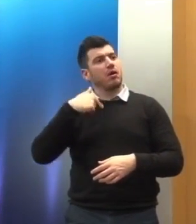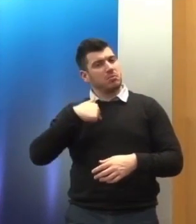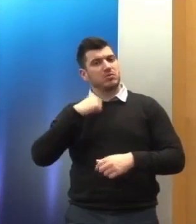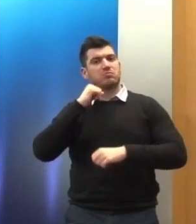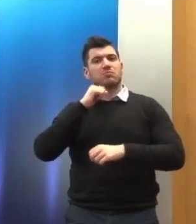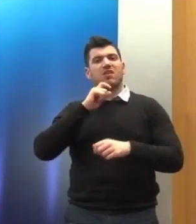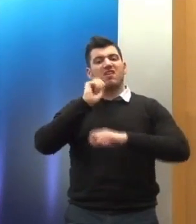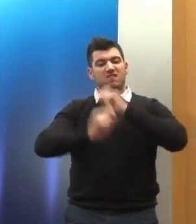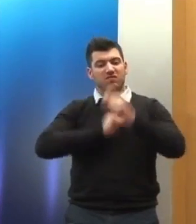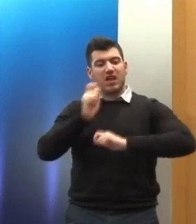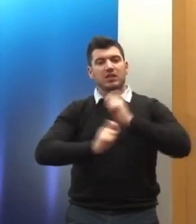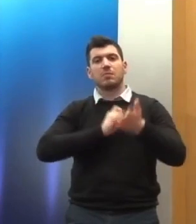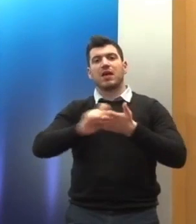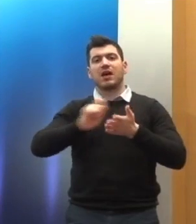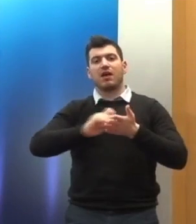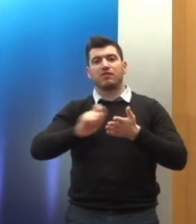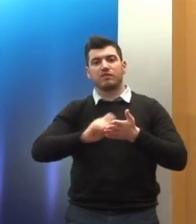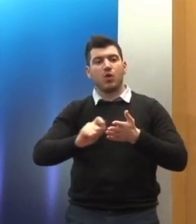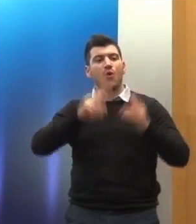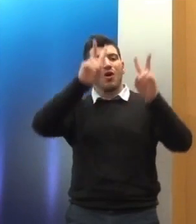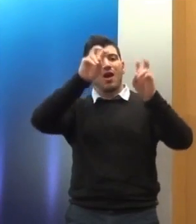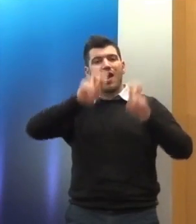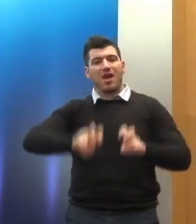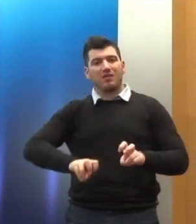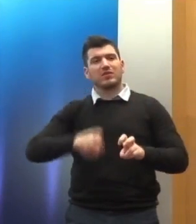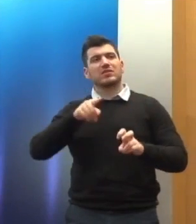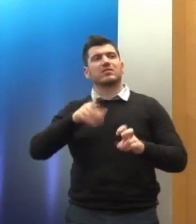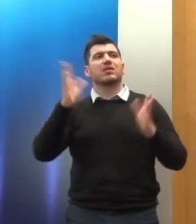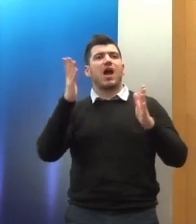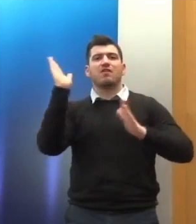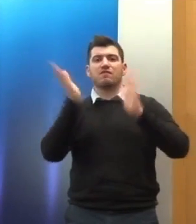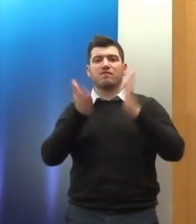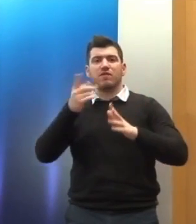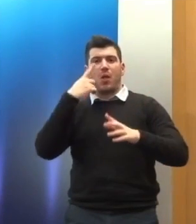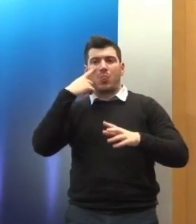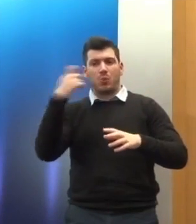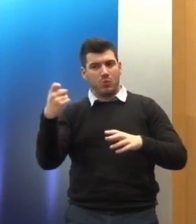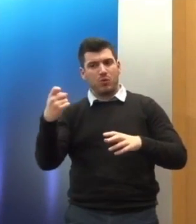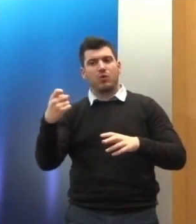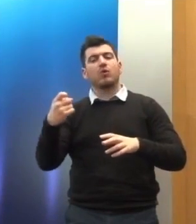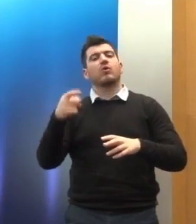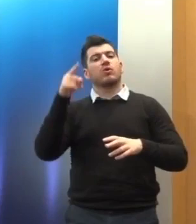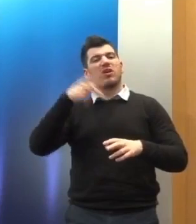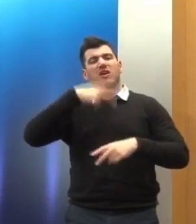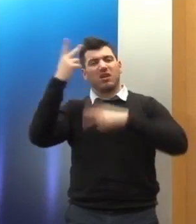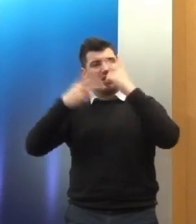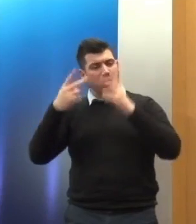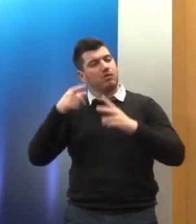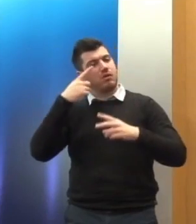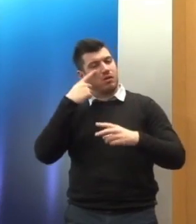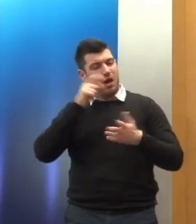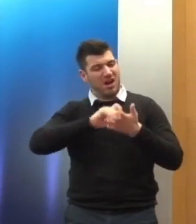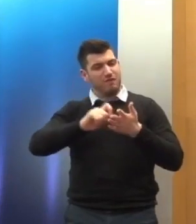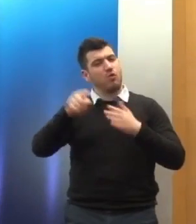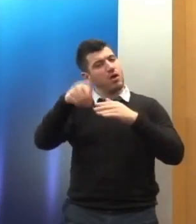Γραφείο Διερεύνης Περιστατικών Αυθερεσίας είναι μια μεγάλη πρόκληση να λειτουργήσει σωστά και εδώ θα πρέπει νομίζω να υπάρχει από όλους μας